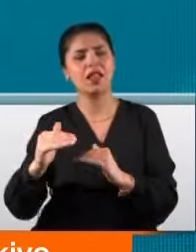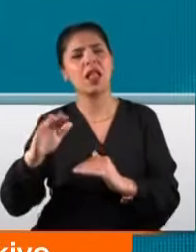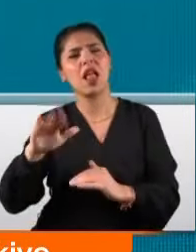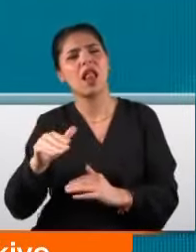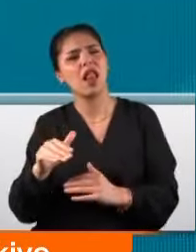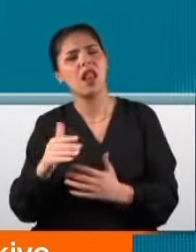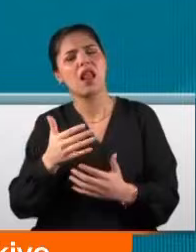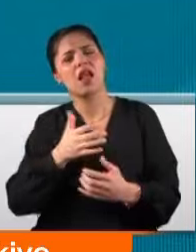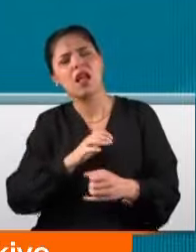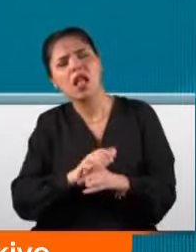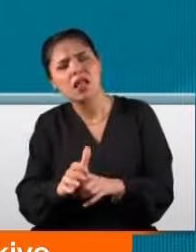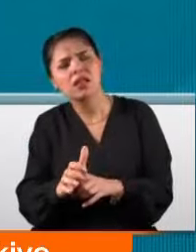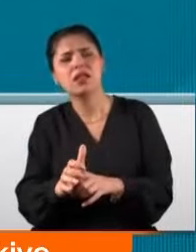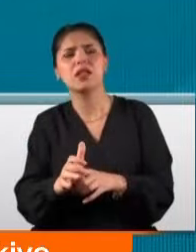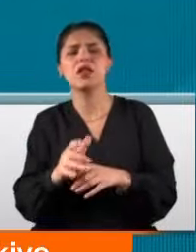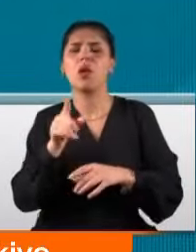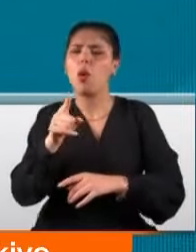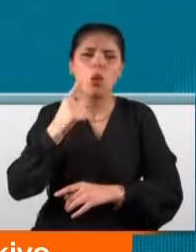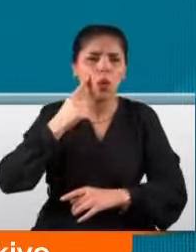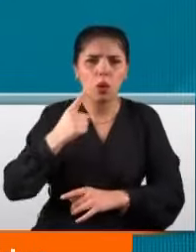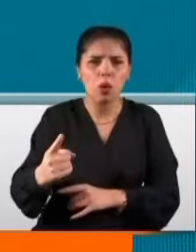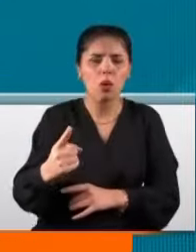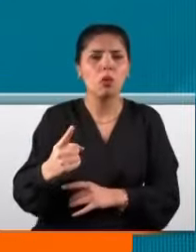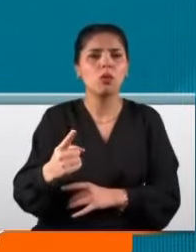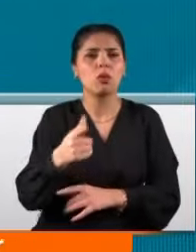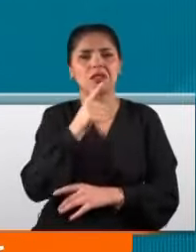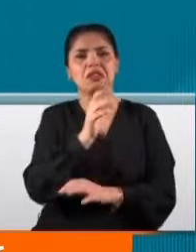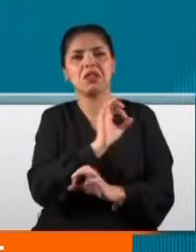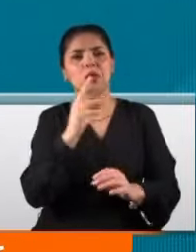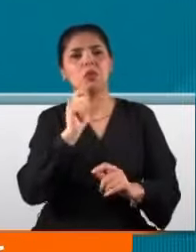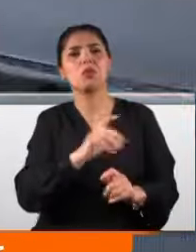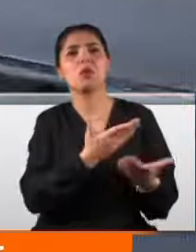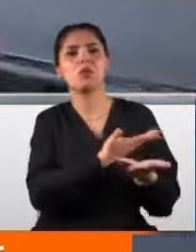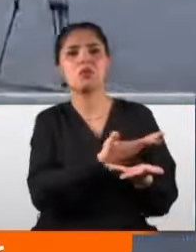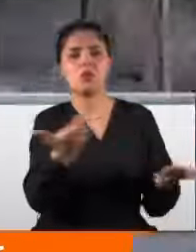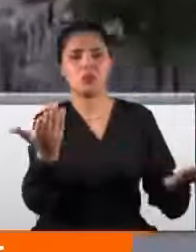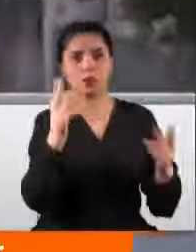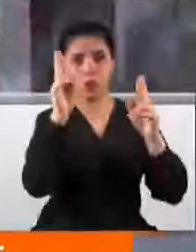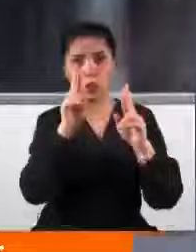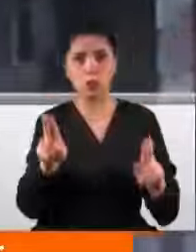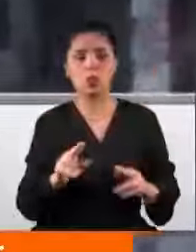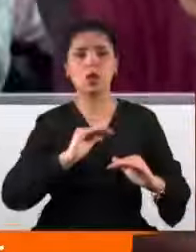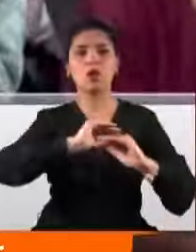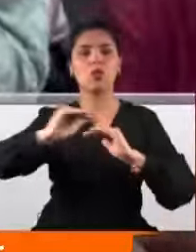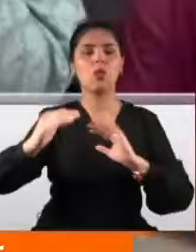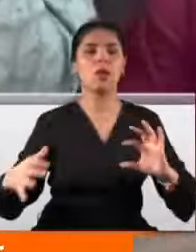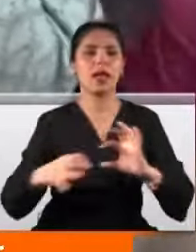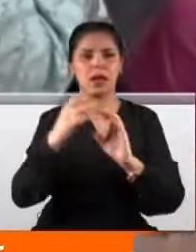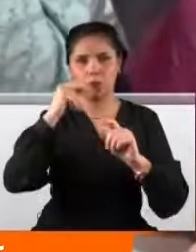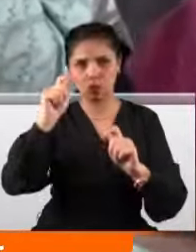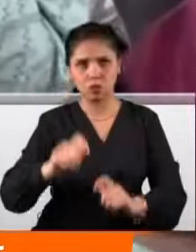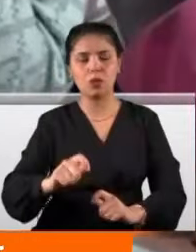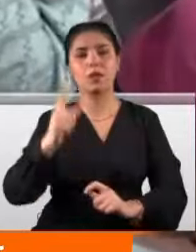hakir görmesi karşısında gıklarını dahi çıkarmazlar. Uluslararası topluma getirdi sözü.